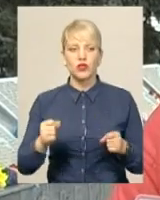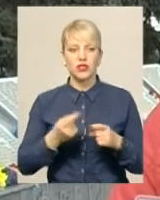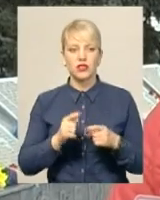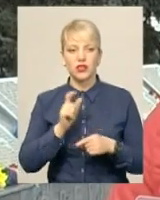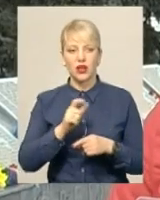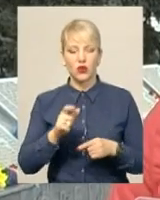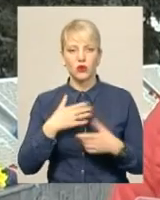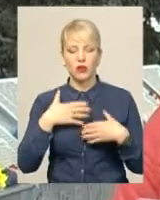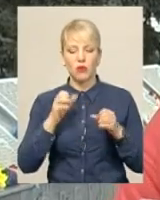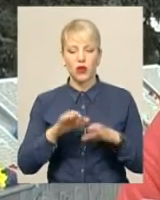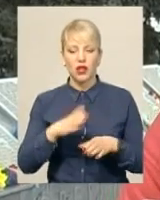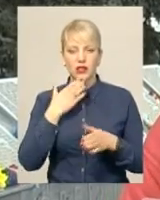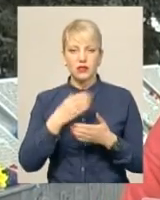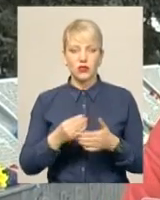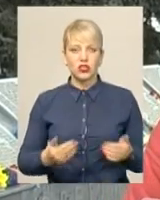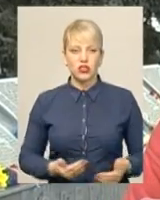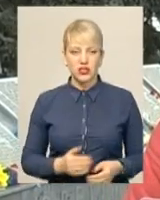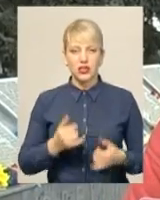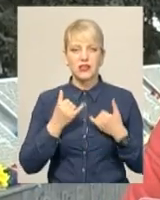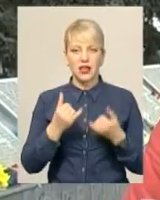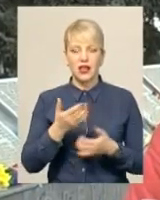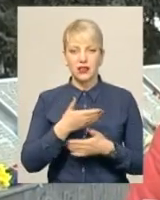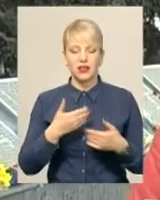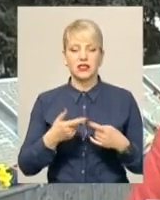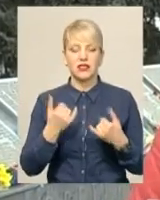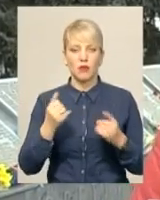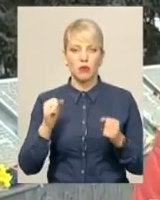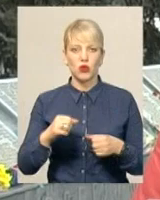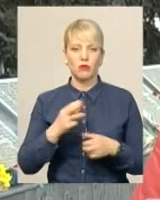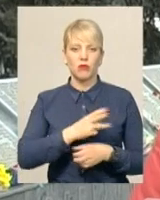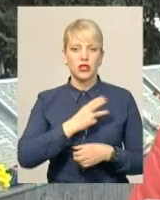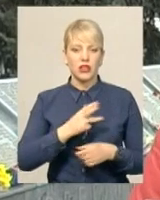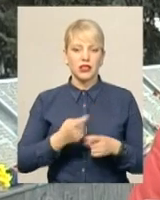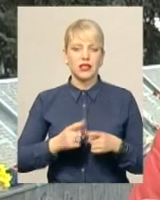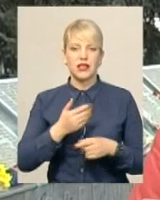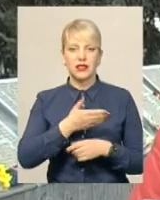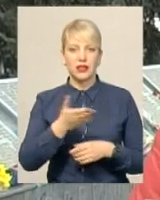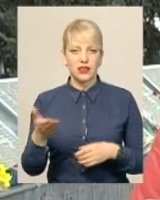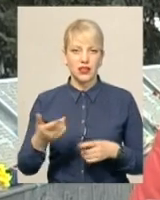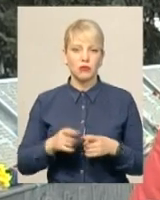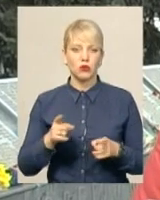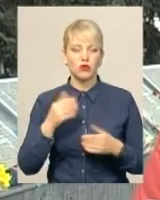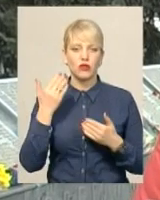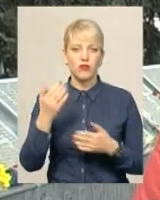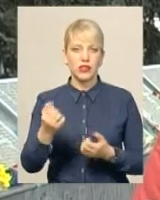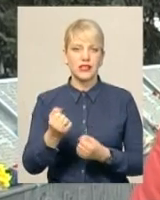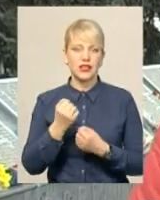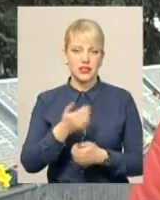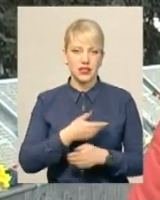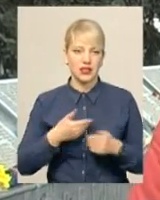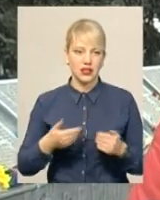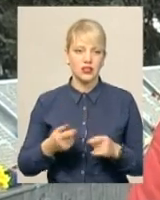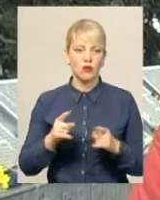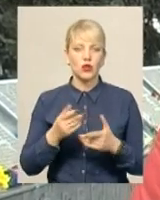заради нас. І зараз ми можемо пишатися ними, тому що вони захистили нас і зараз ми можемо жити